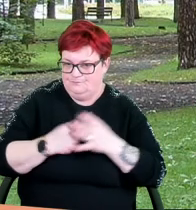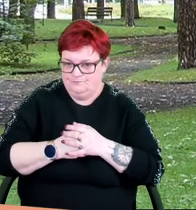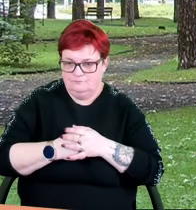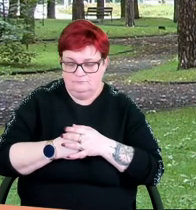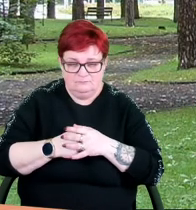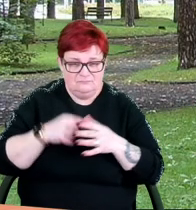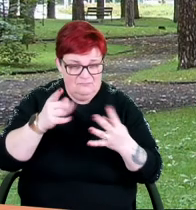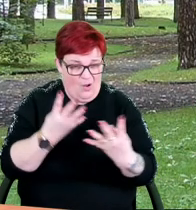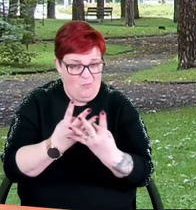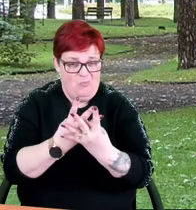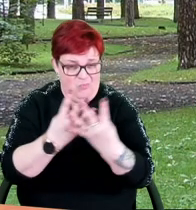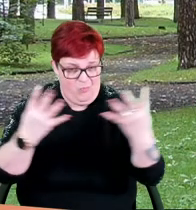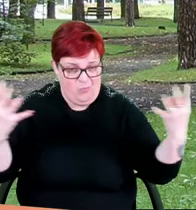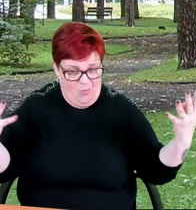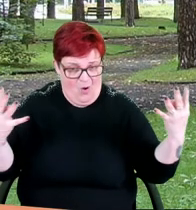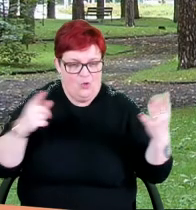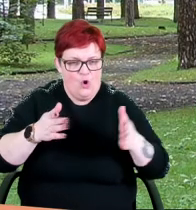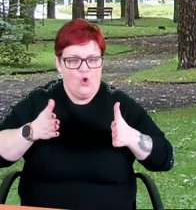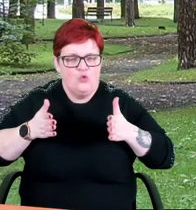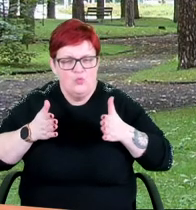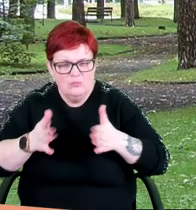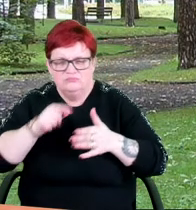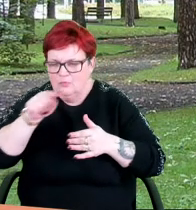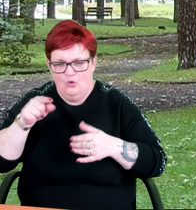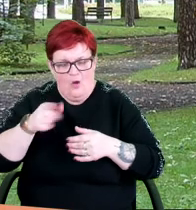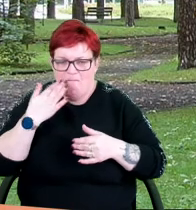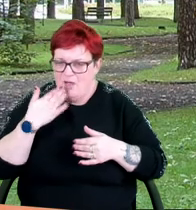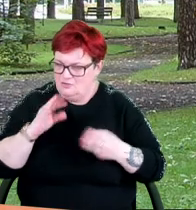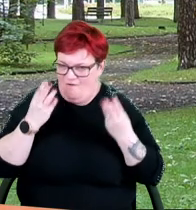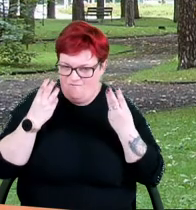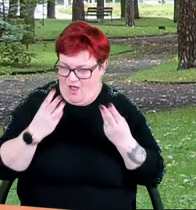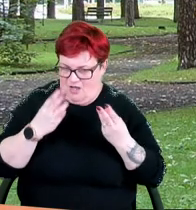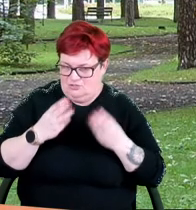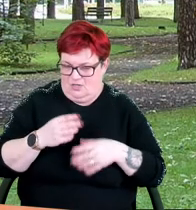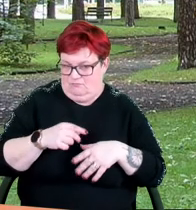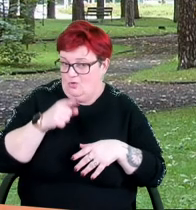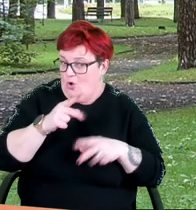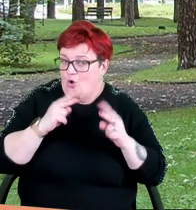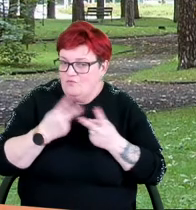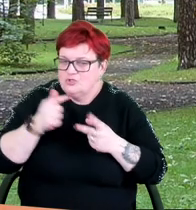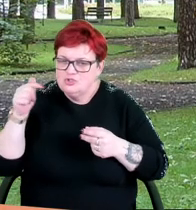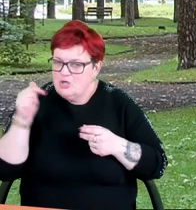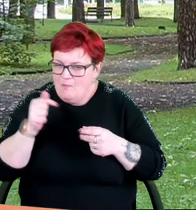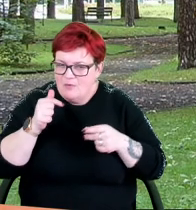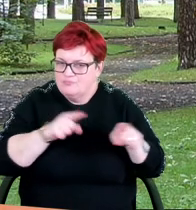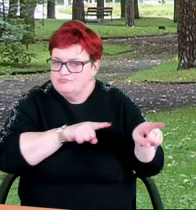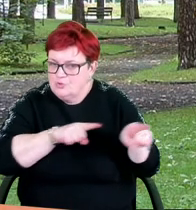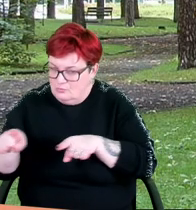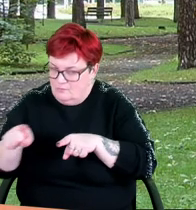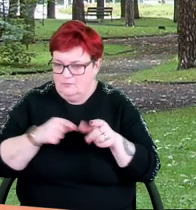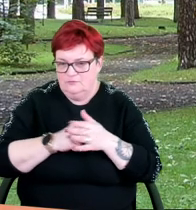Ogrodzenia znajdujące się wzdłuż dróg to bardzo ważny element krajobrazu, więc jest również bardzo istotne, aby o niego zadbać.